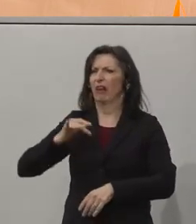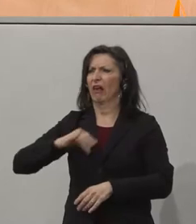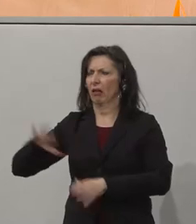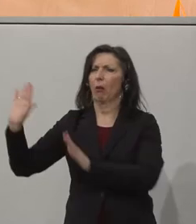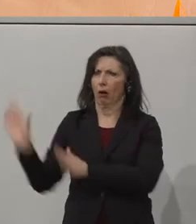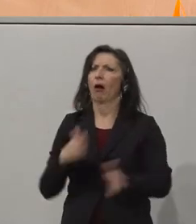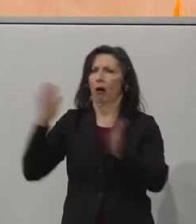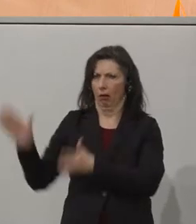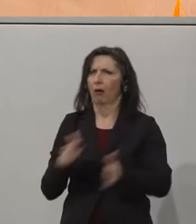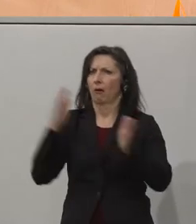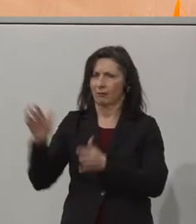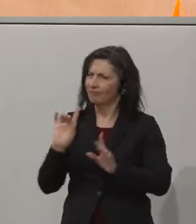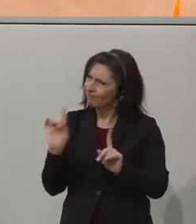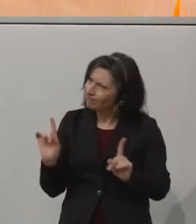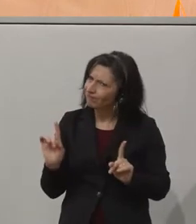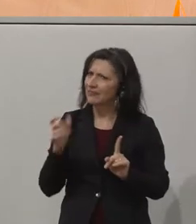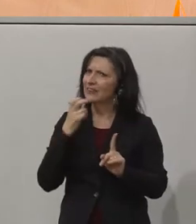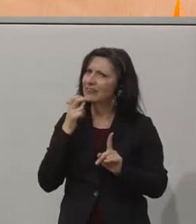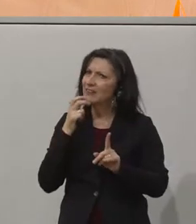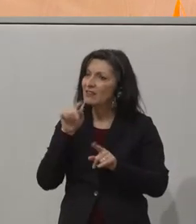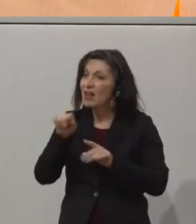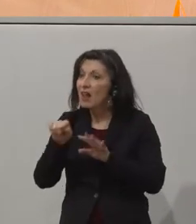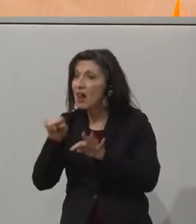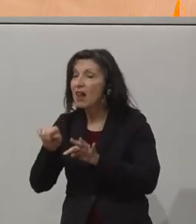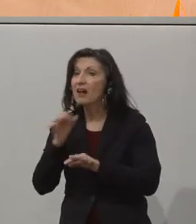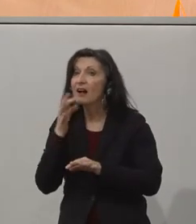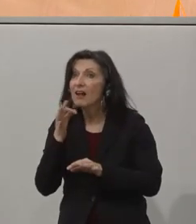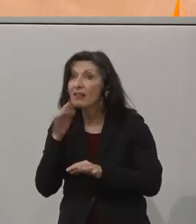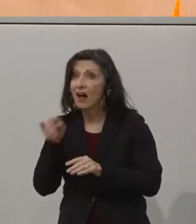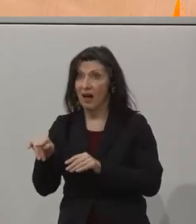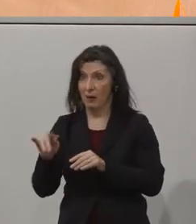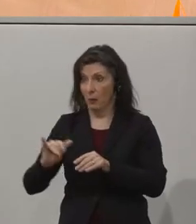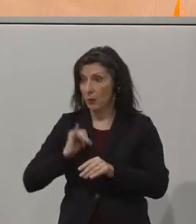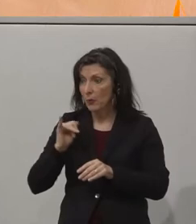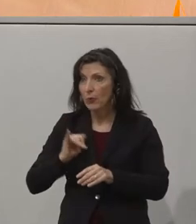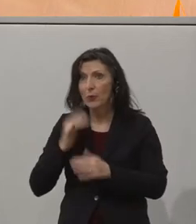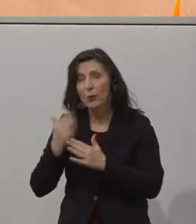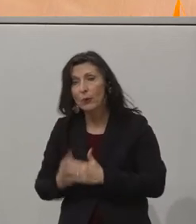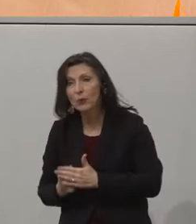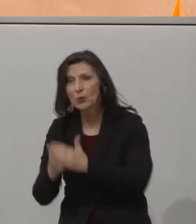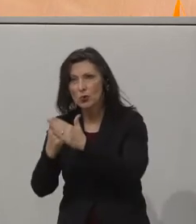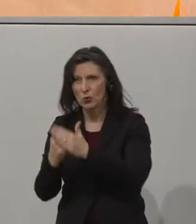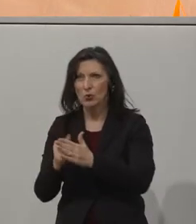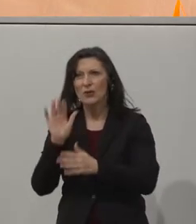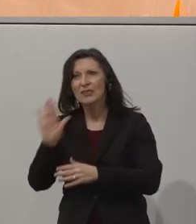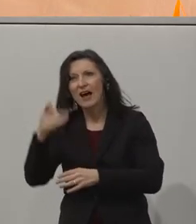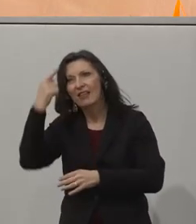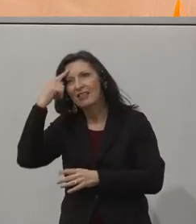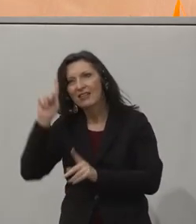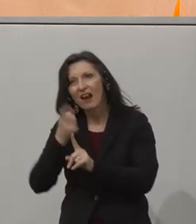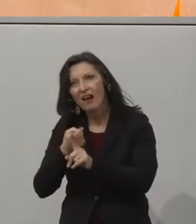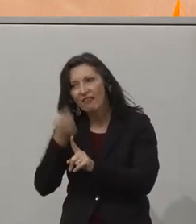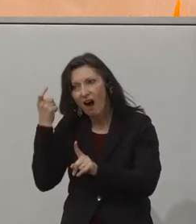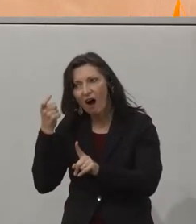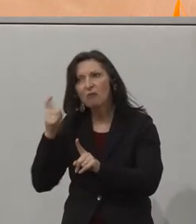sondern es soll ein quantitatives Projekt sein, wo man wirklich die Jugendlichen dabei begleiten kann, ihre Talente dann auch zu